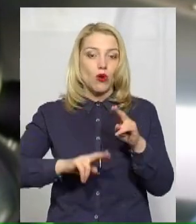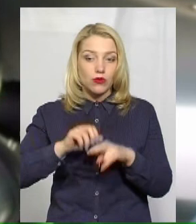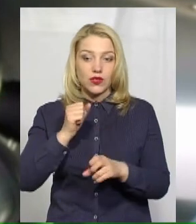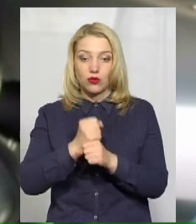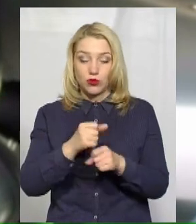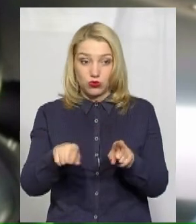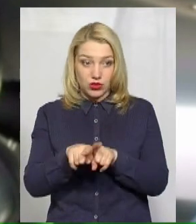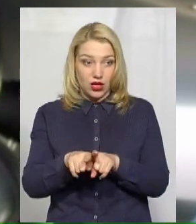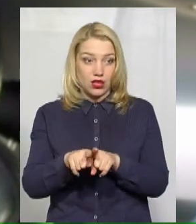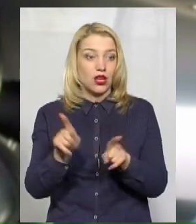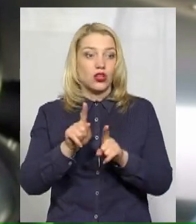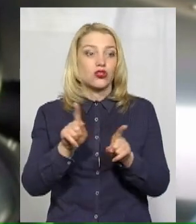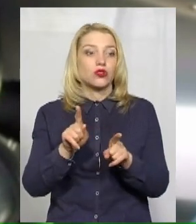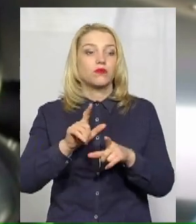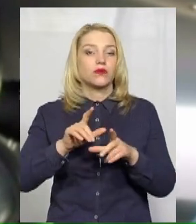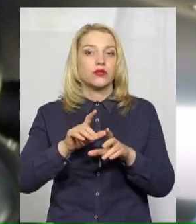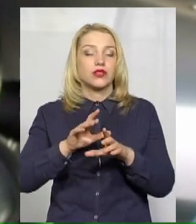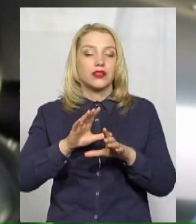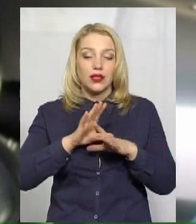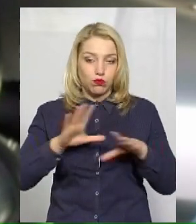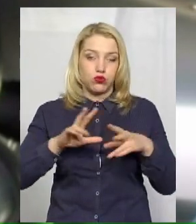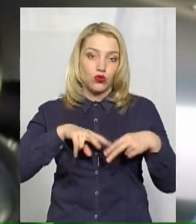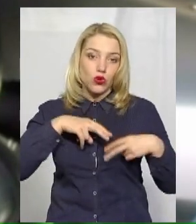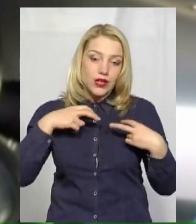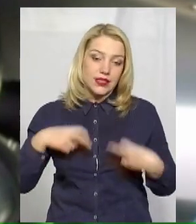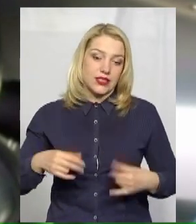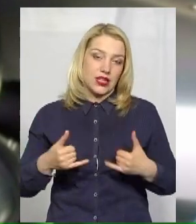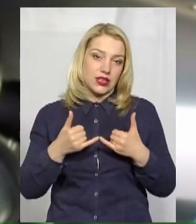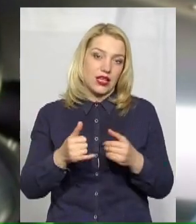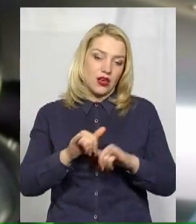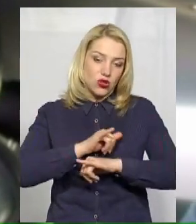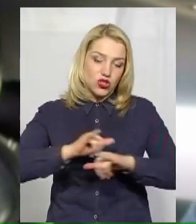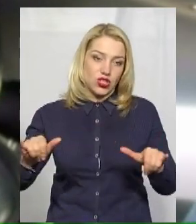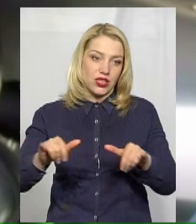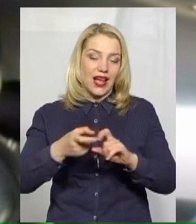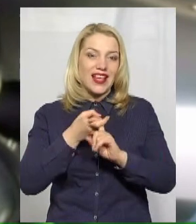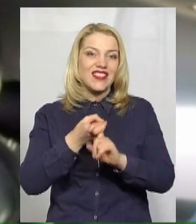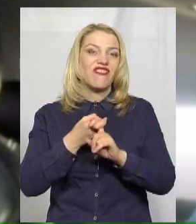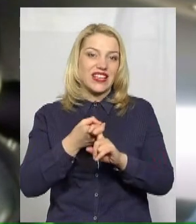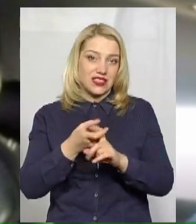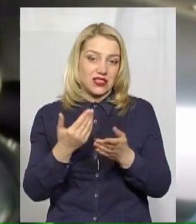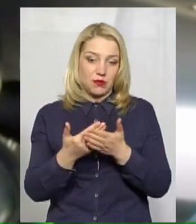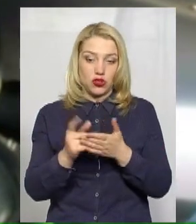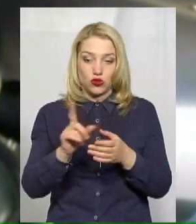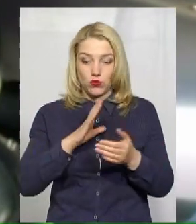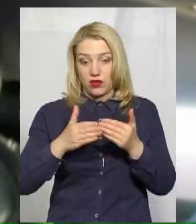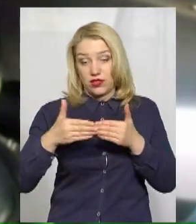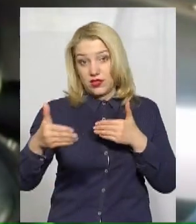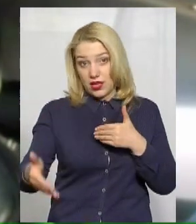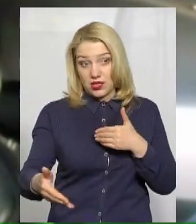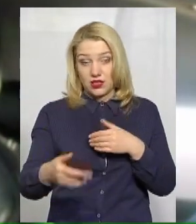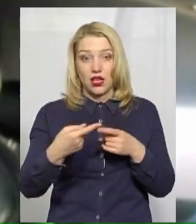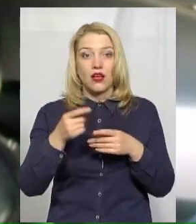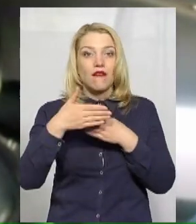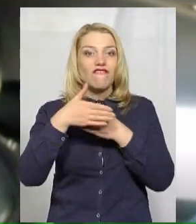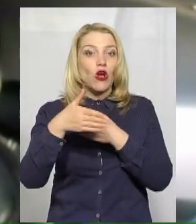чином, щоб не було, ну, уникнути ризиків, поширення інфекції, там, щоб була певна дистанція, кава продається через віконце. До